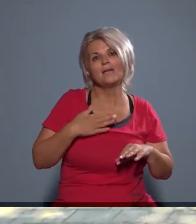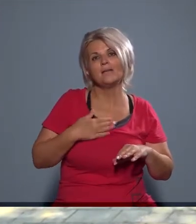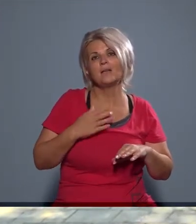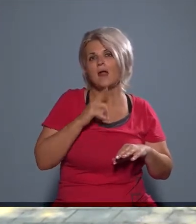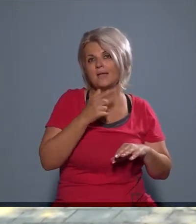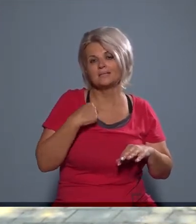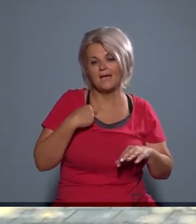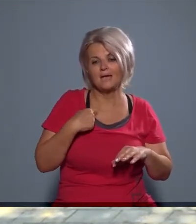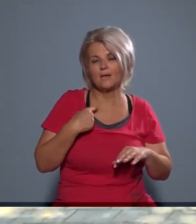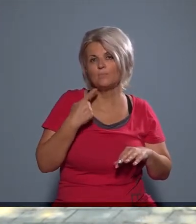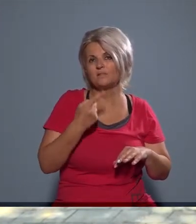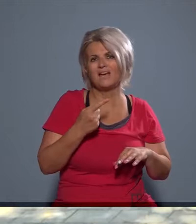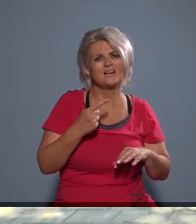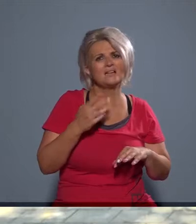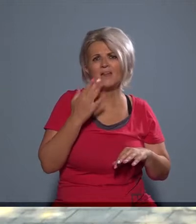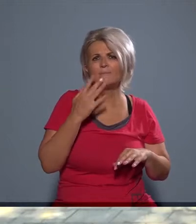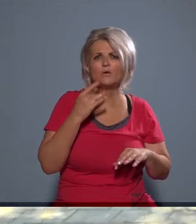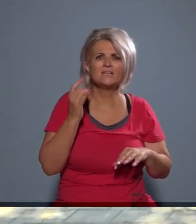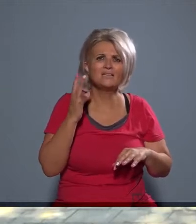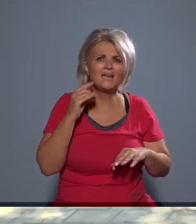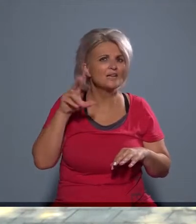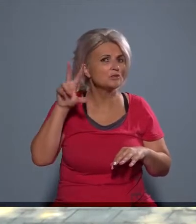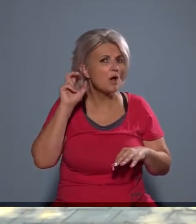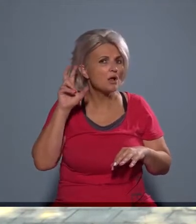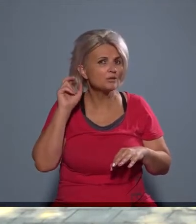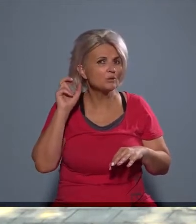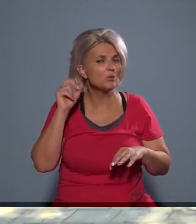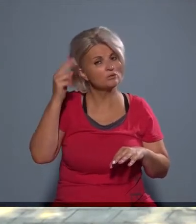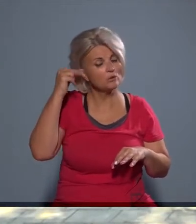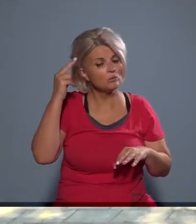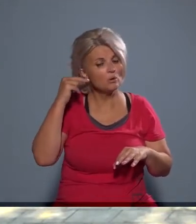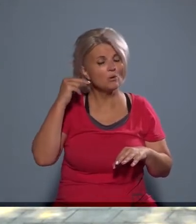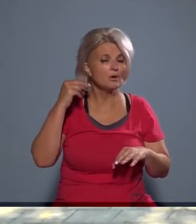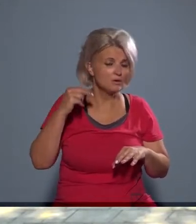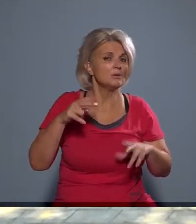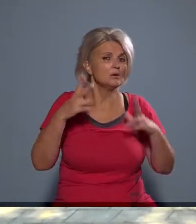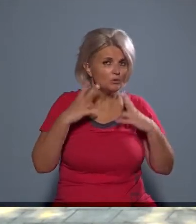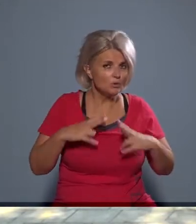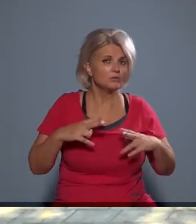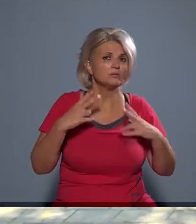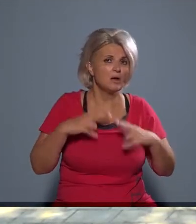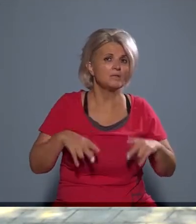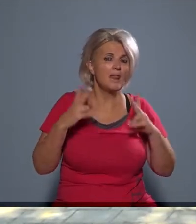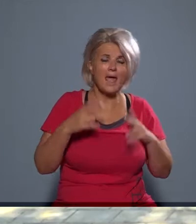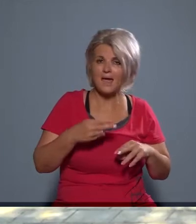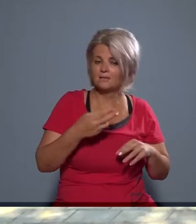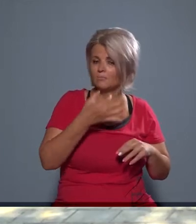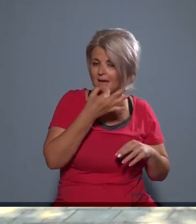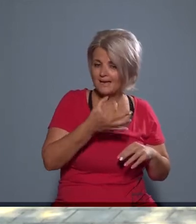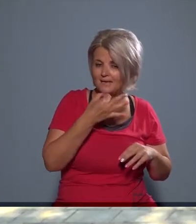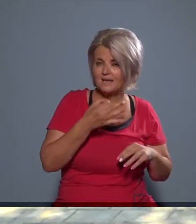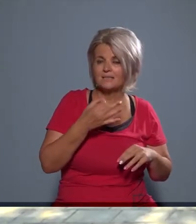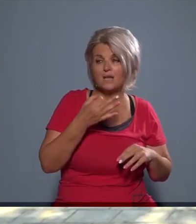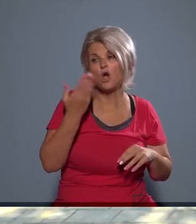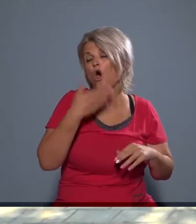ha én leszek. Mert hogy mondta, hogy nem volt flusztrálva attól, hogy megkérdezzem valamit, hogyha láttam, hogy béna, akkor